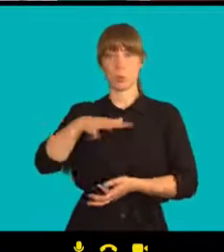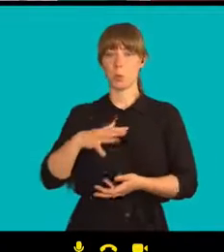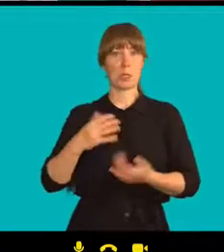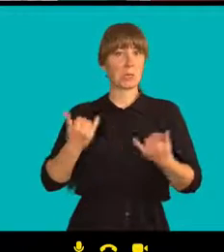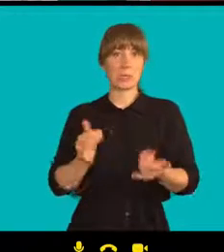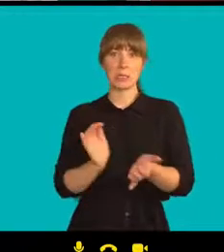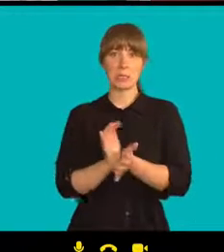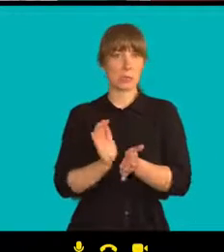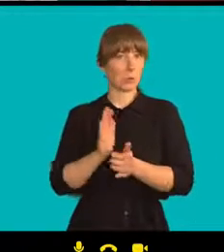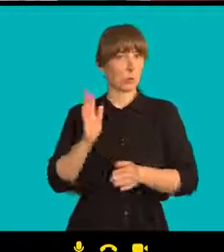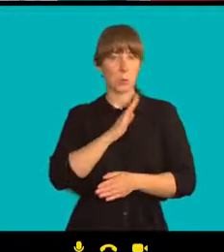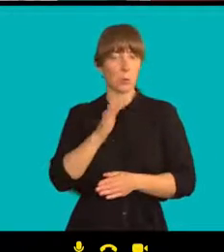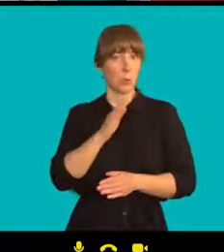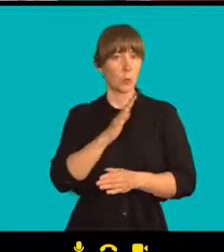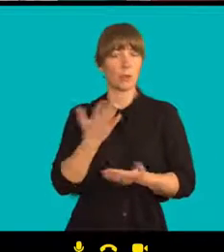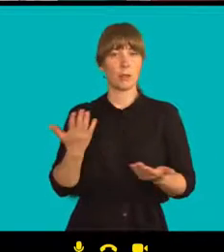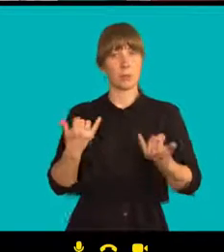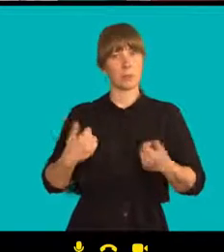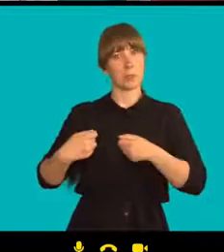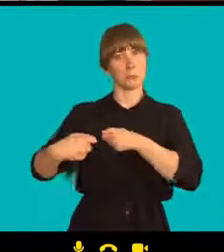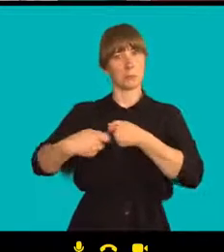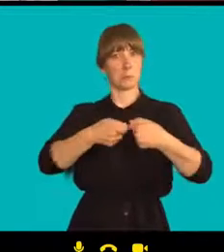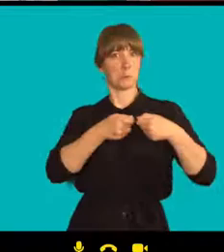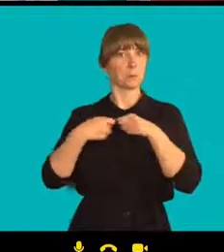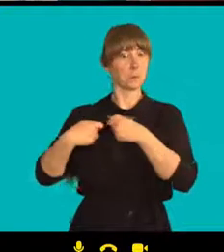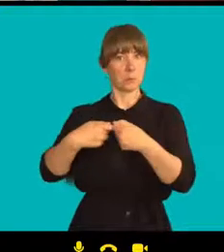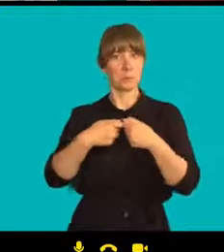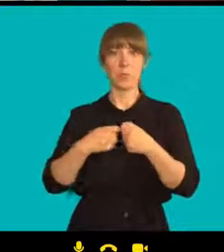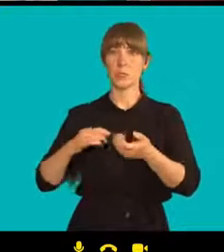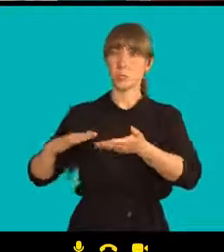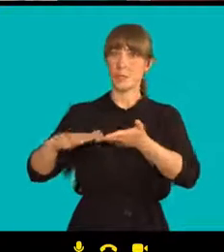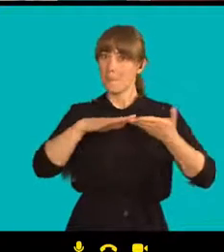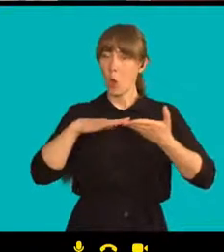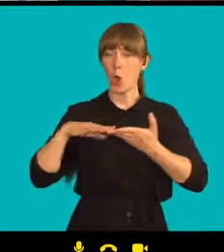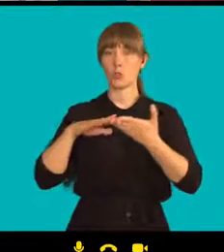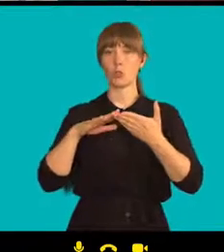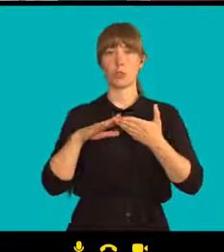držíme spolu. Vyšli jsme do ulic,